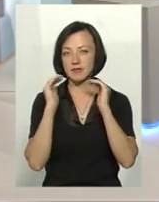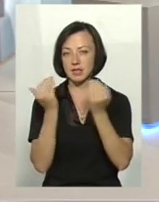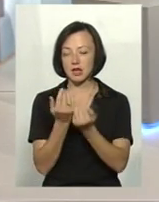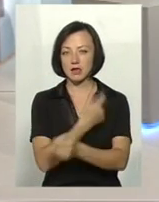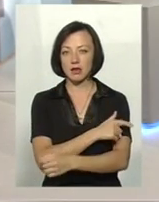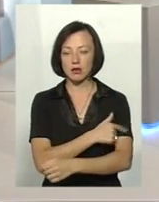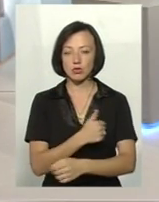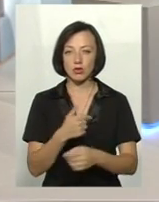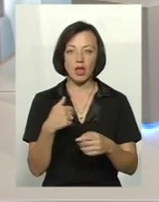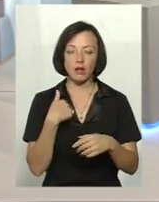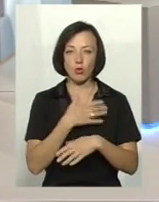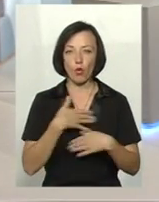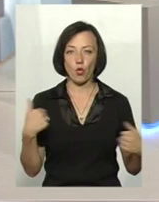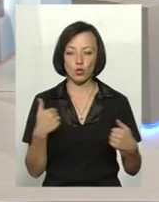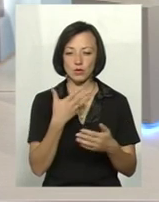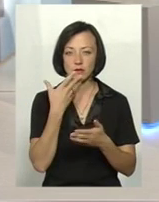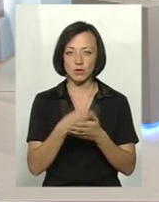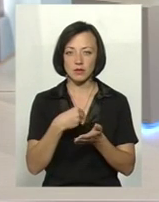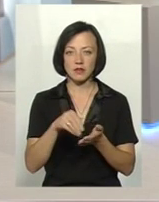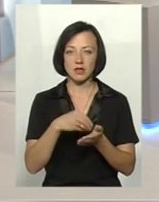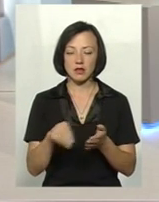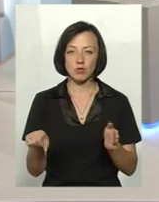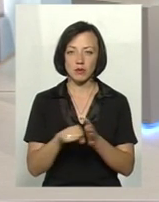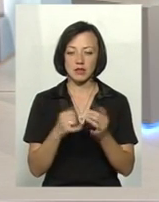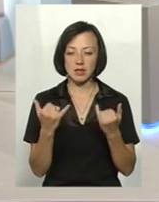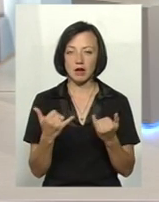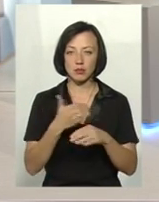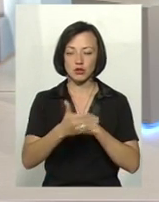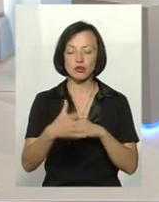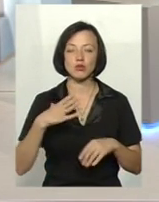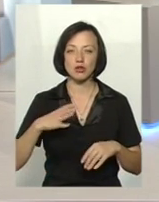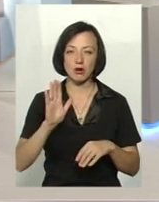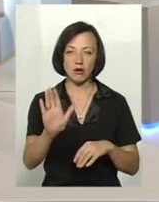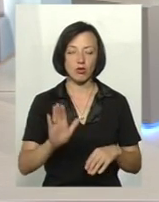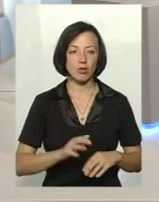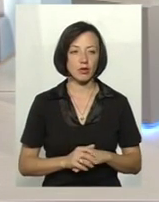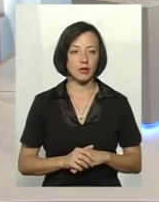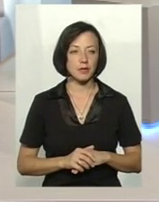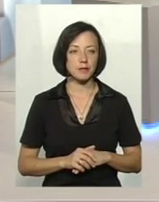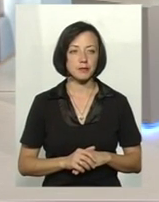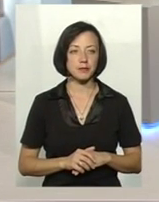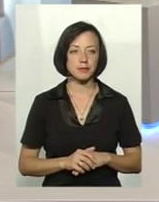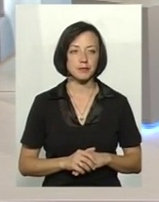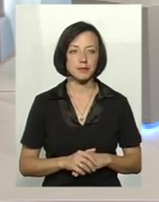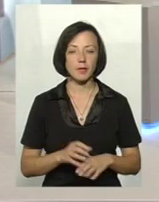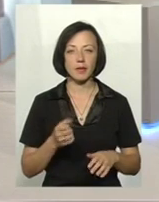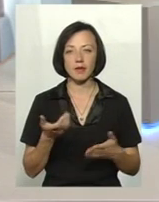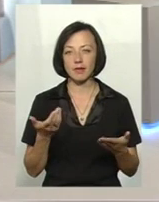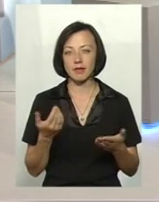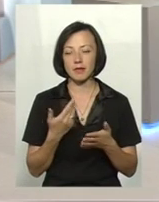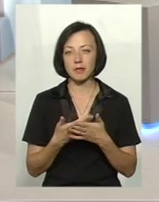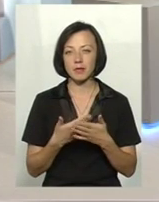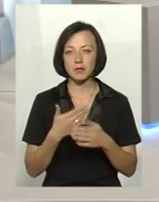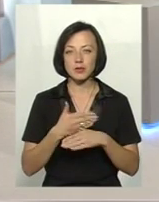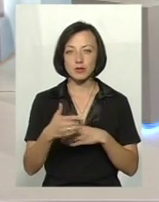господарства. Я не хочу свою кабана забивати зараз, я її почекаю ще до Різдва, і там ще